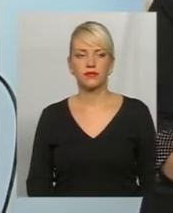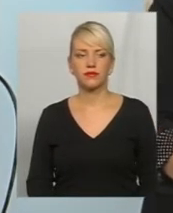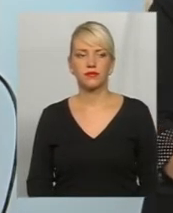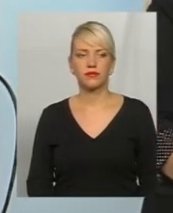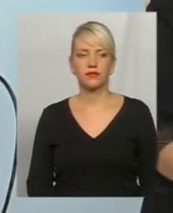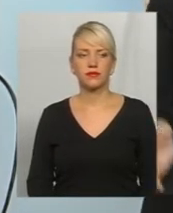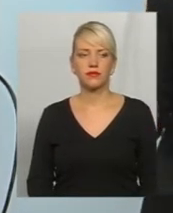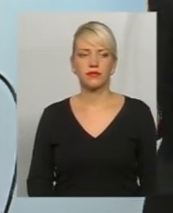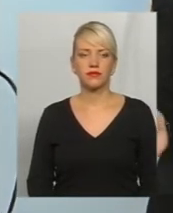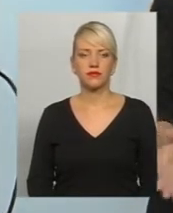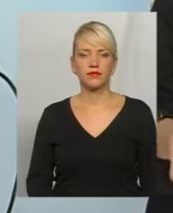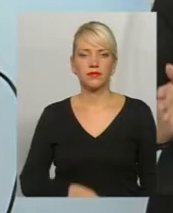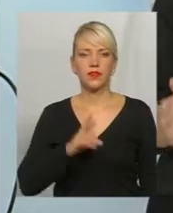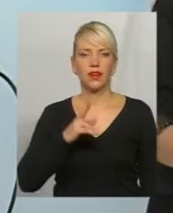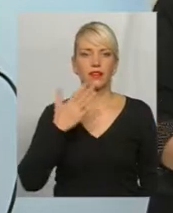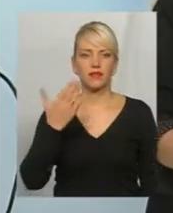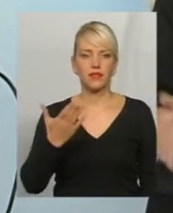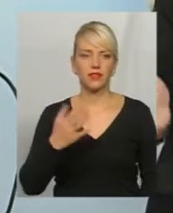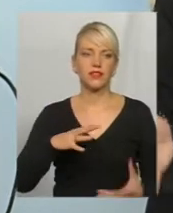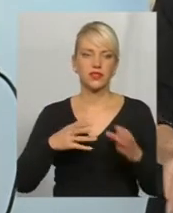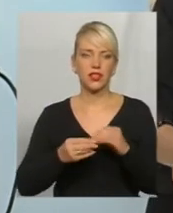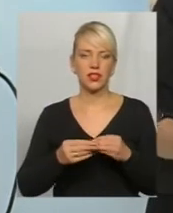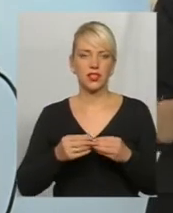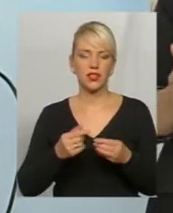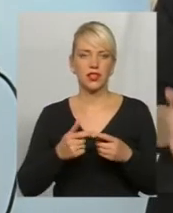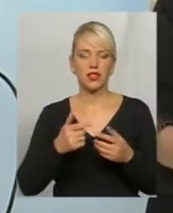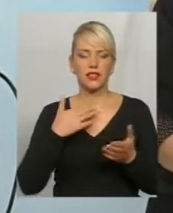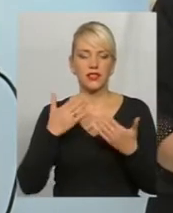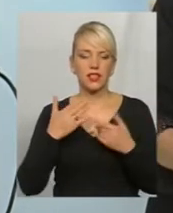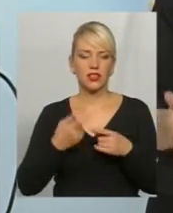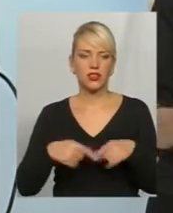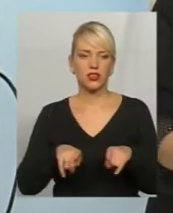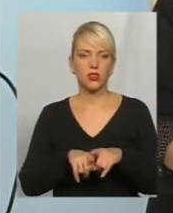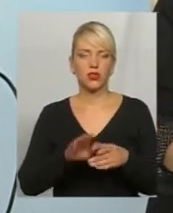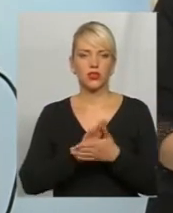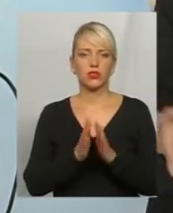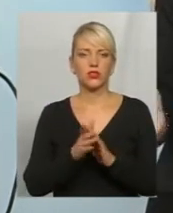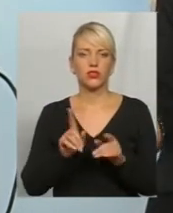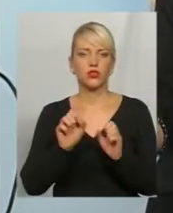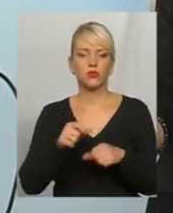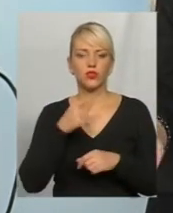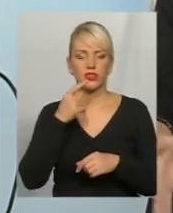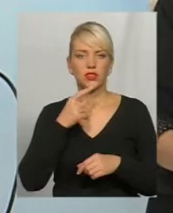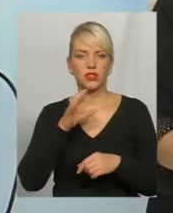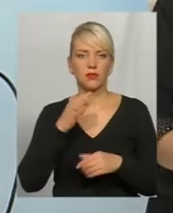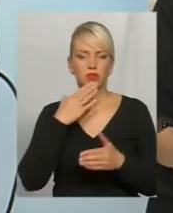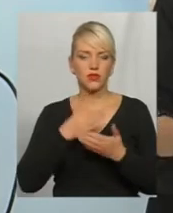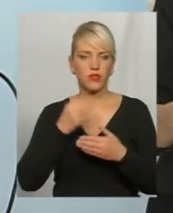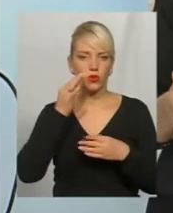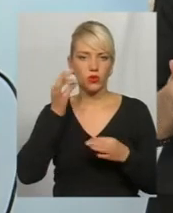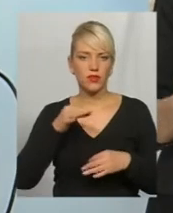Сергія. Як ви, взагалі, ставитесь до цієї ситуації? Що можете сказати про свій досвід,